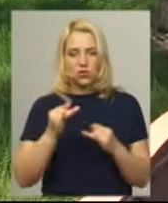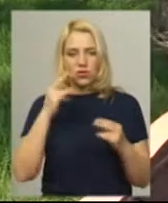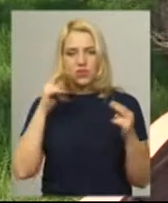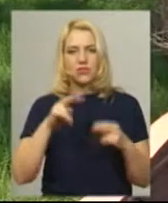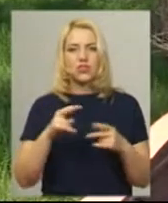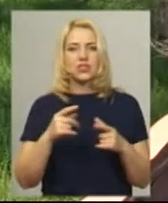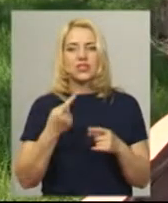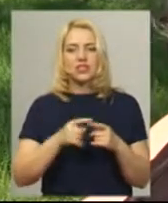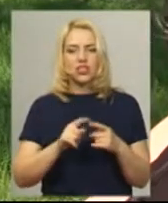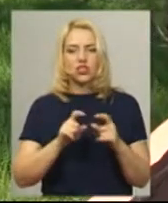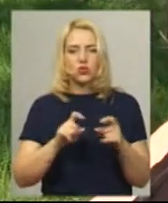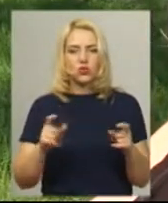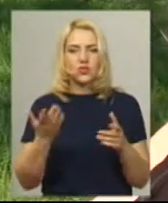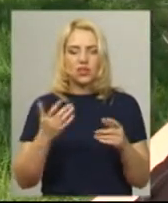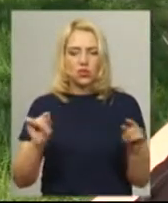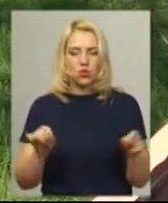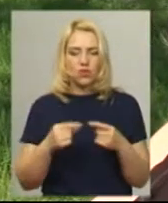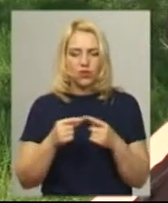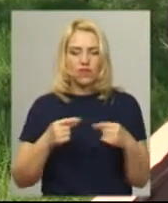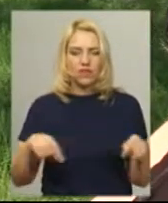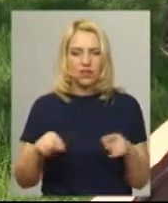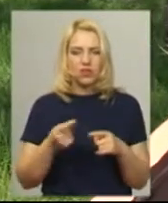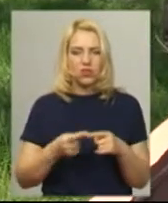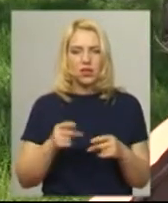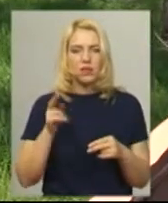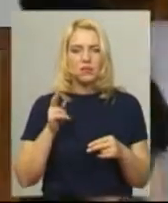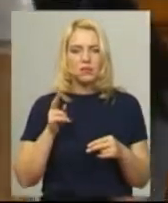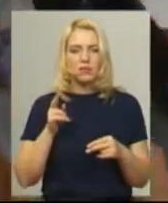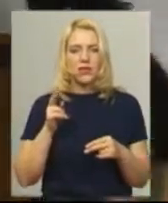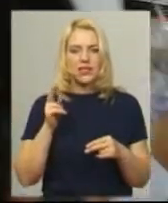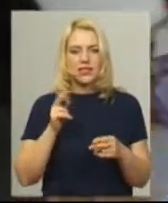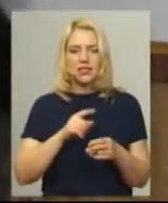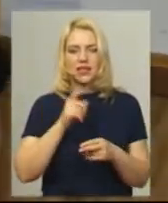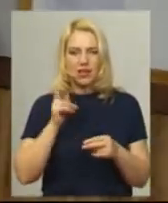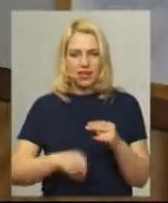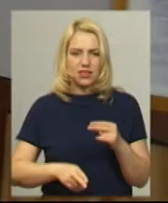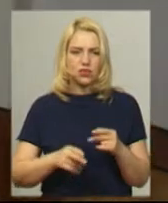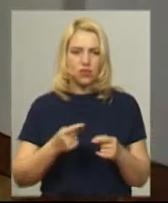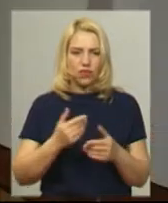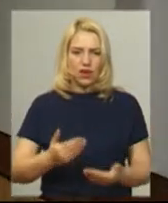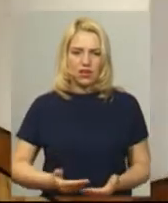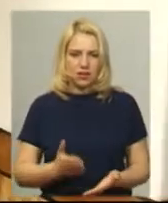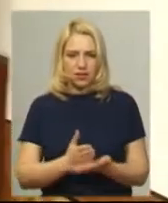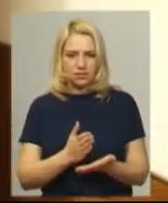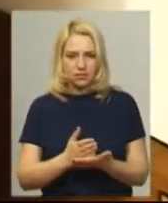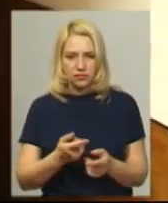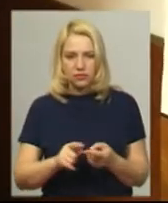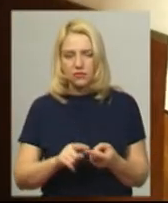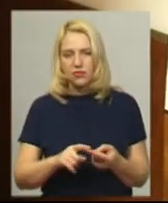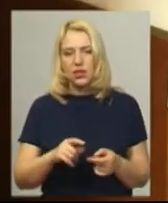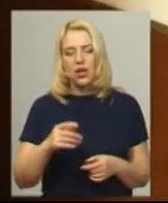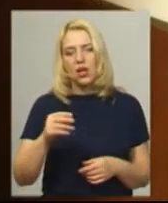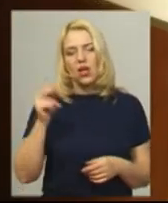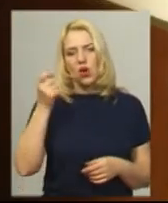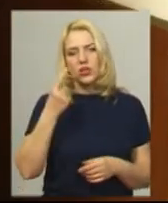з яких утворили філії, вони перестали просто існувати. У відділі освіти, куди пішли 11-ти класники, за роз'ясненнями